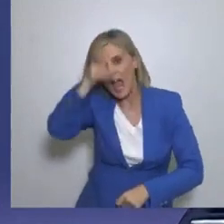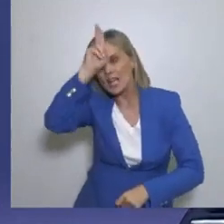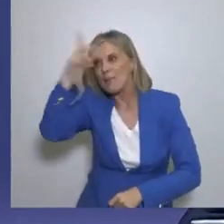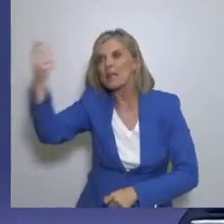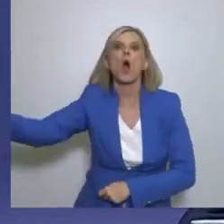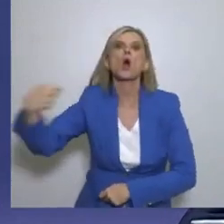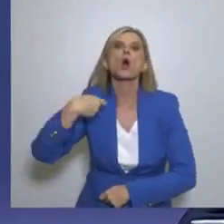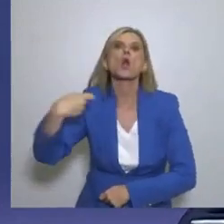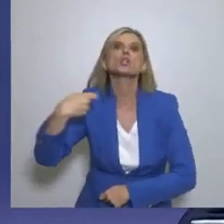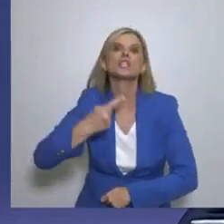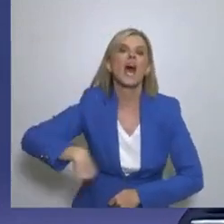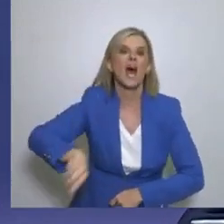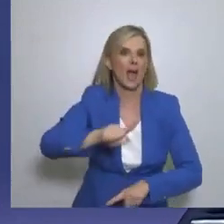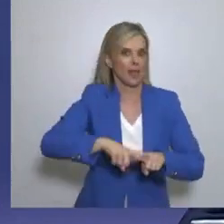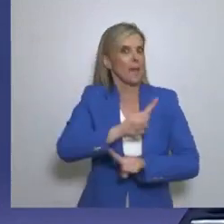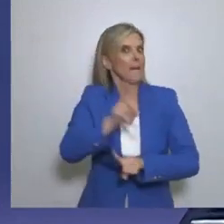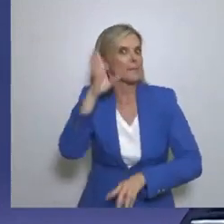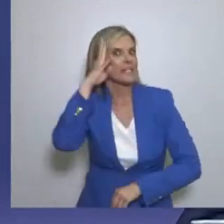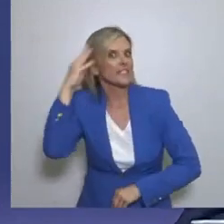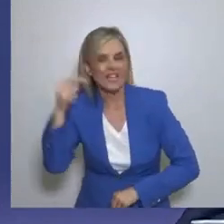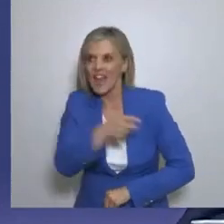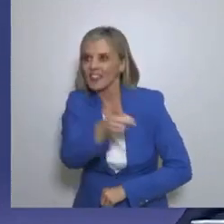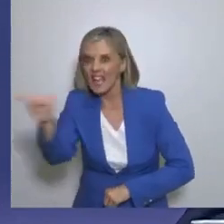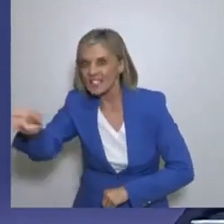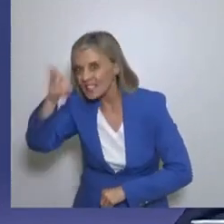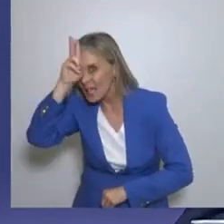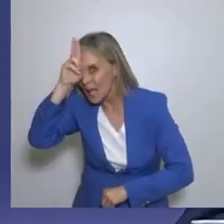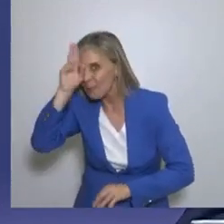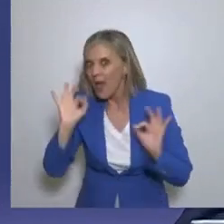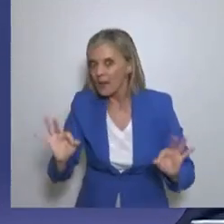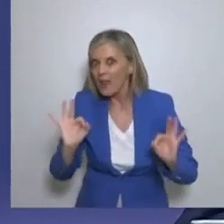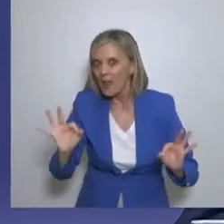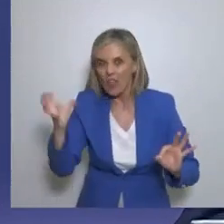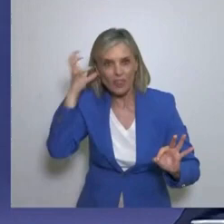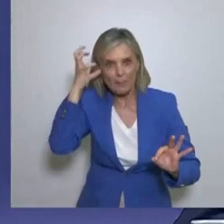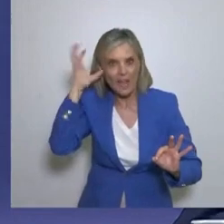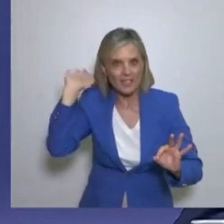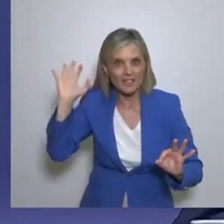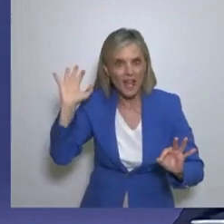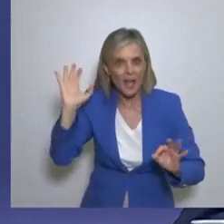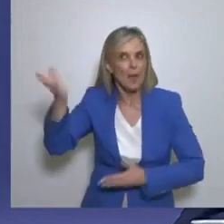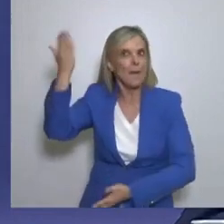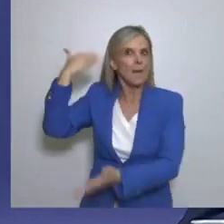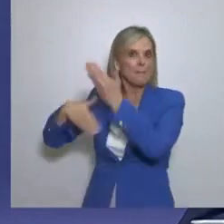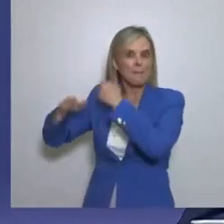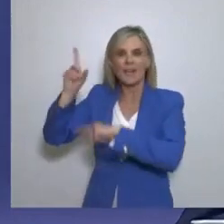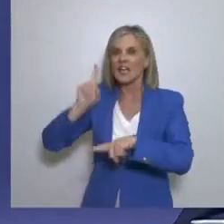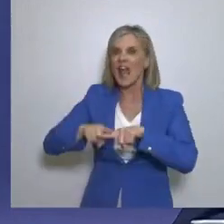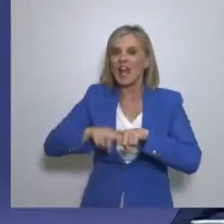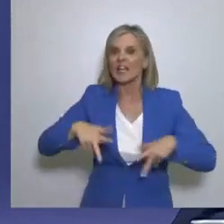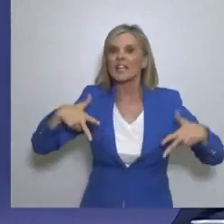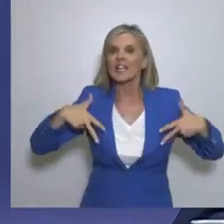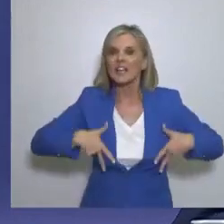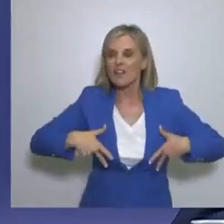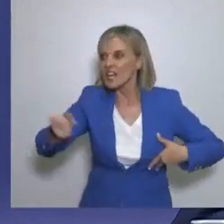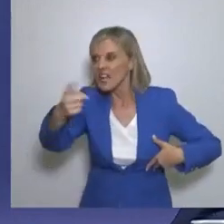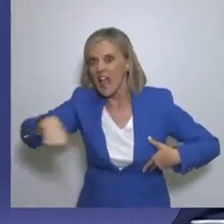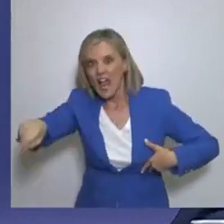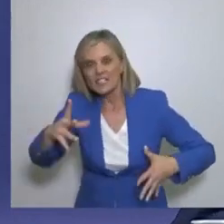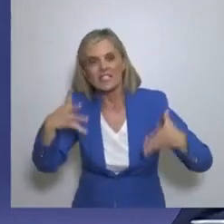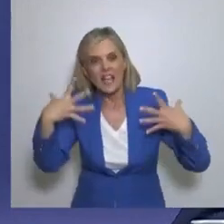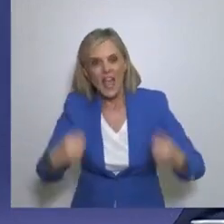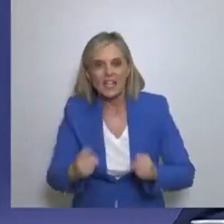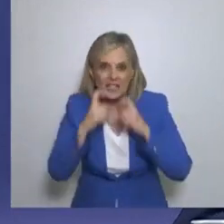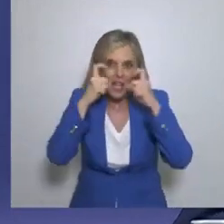ξεχαστείτε κύριοι Γερμανοί ότι όταν ο Χίλτερ ήταν στην Ελλάδα από την ελληνική κυβέρνηση την υποχρέωσε και πήρε